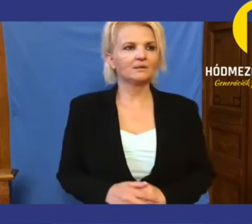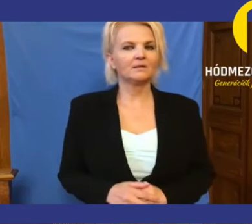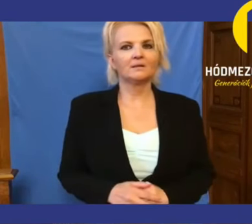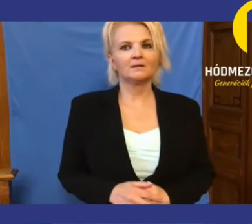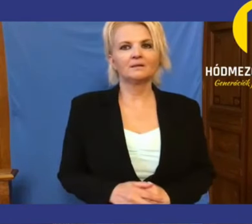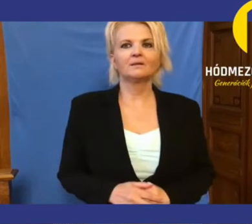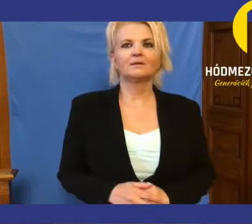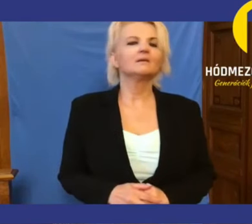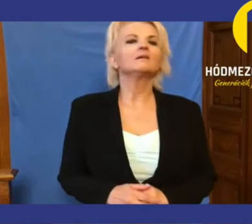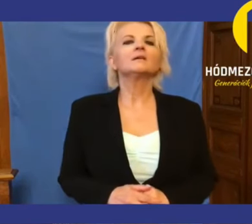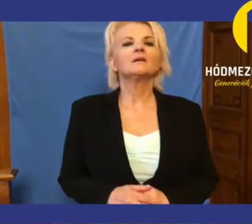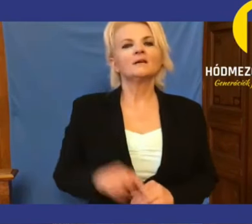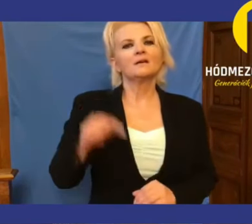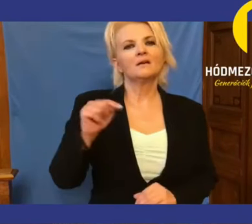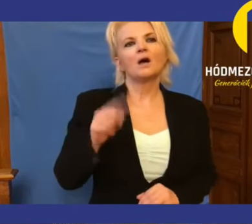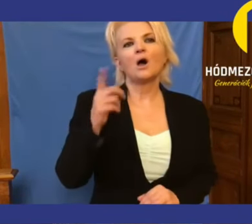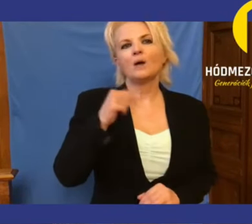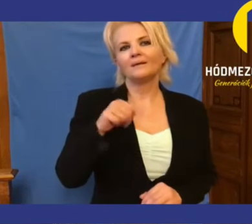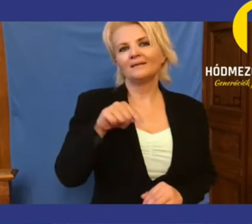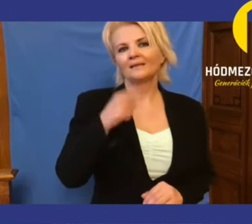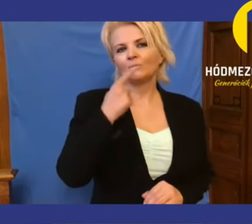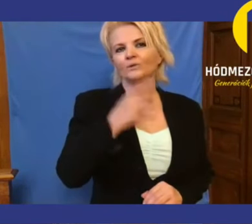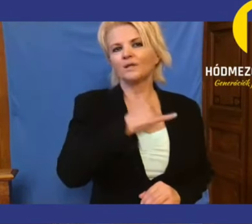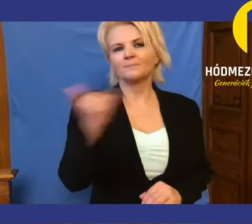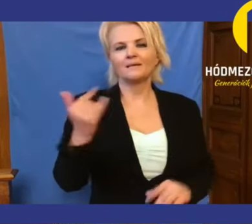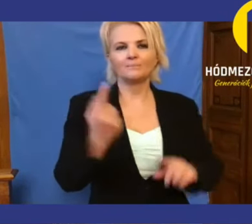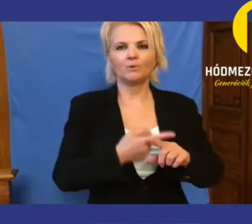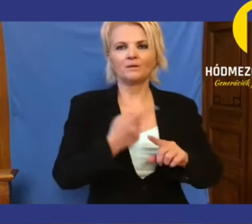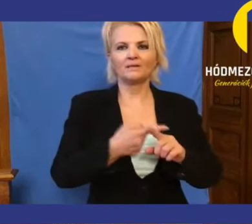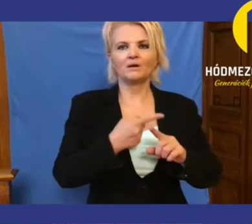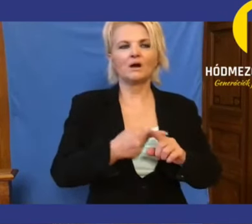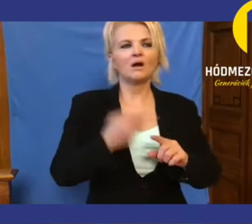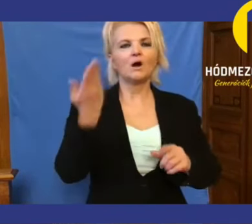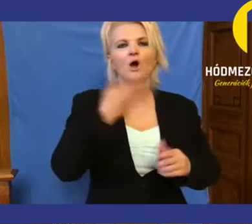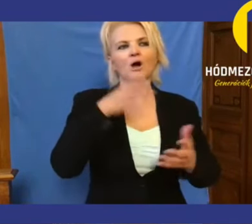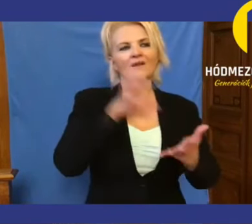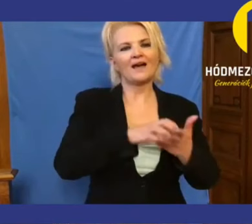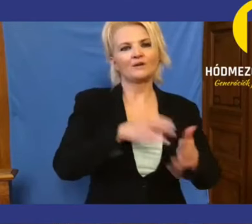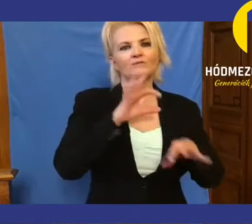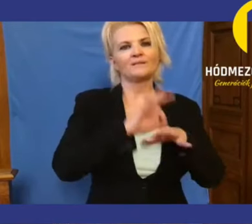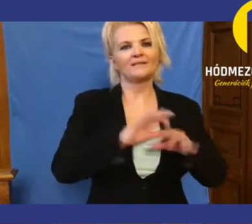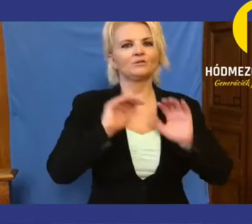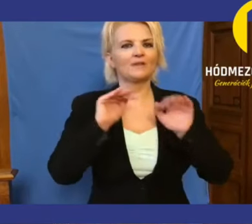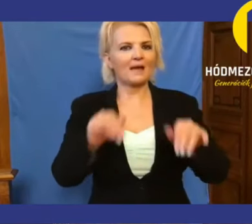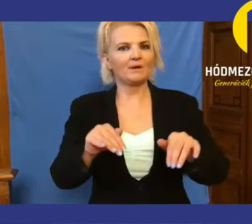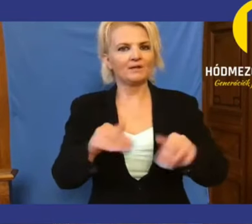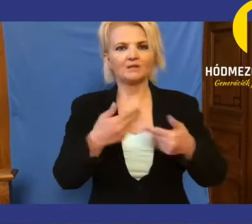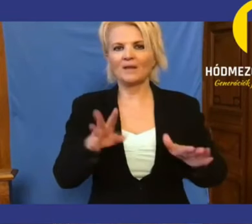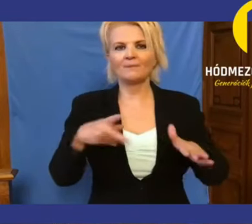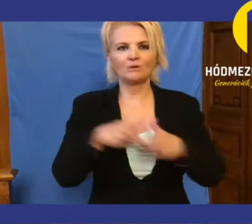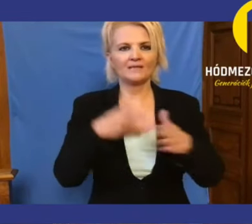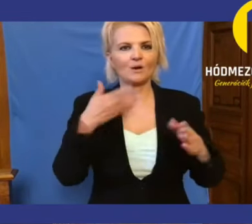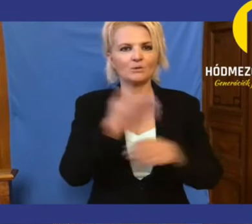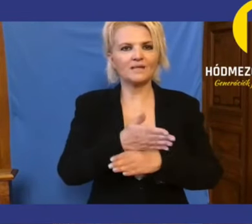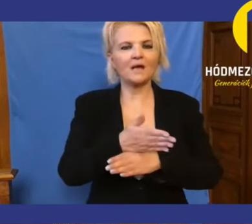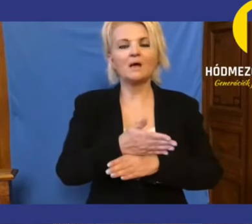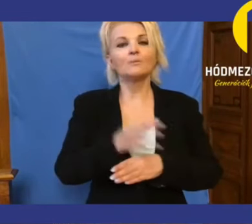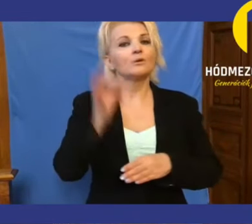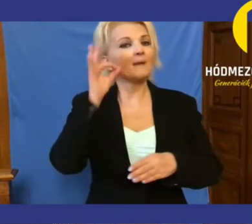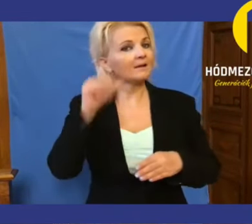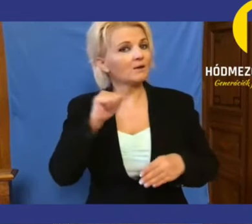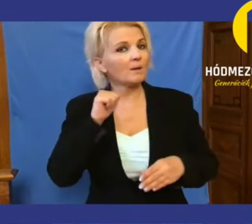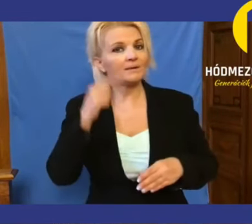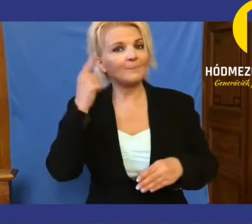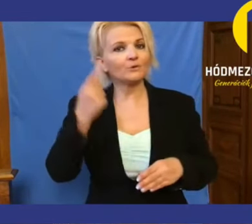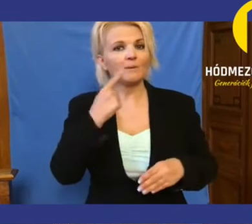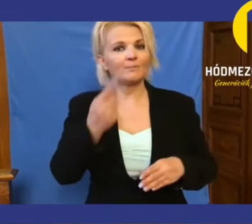Hát nem, bocsánat, ami itt elhangzik, az politika. Amikor a városvezetés támadják valamiért, amihez semmi köze. Amikor Bálint Gabriela